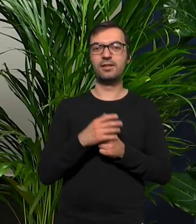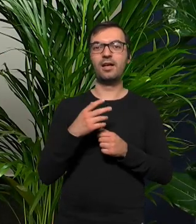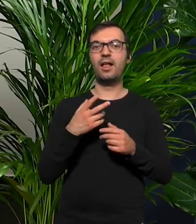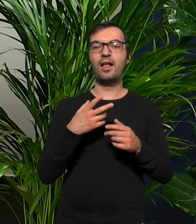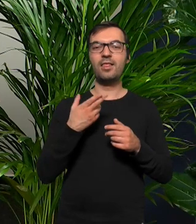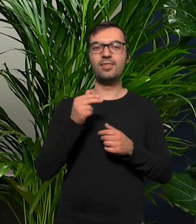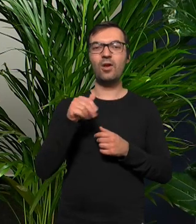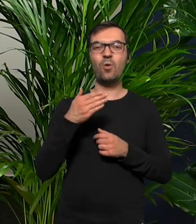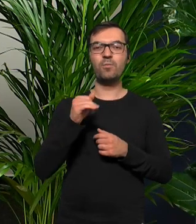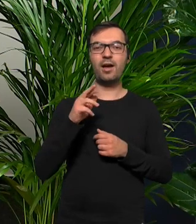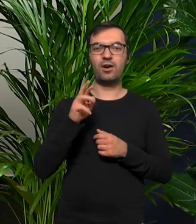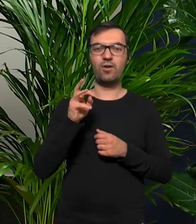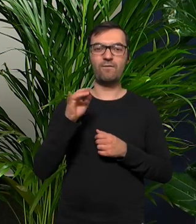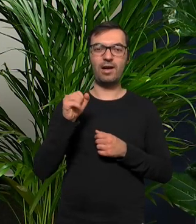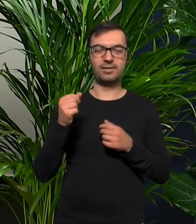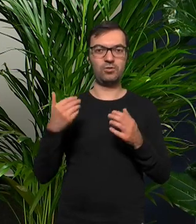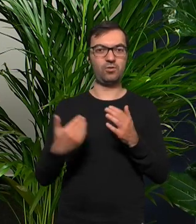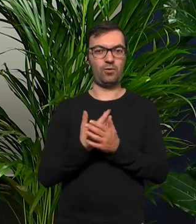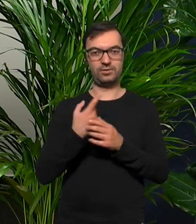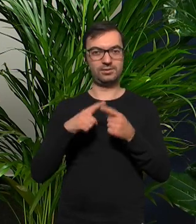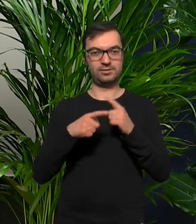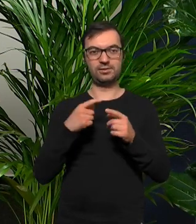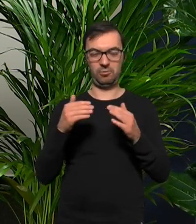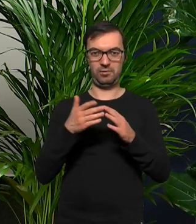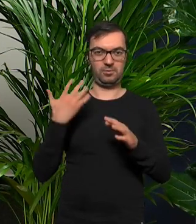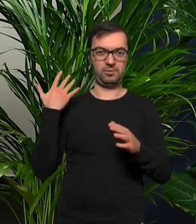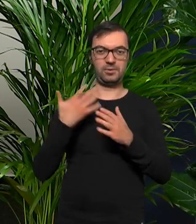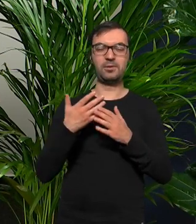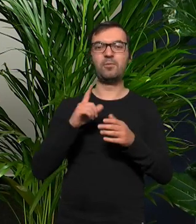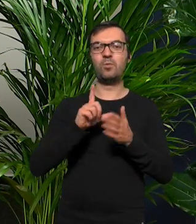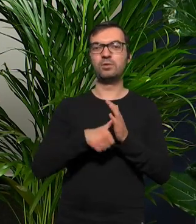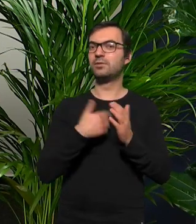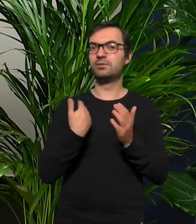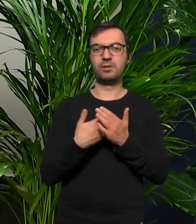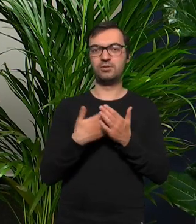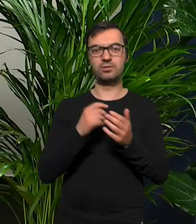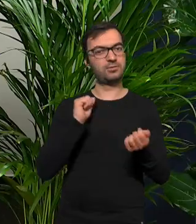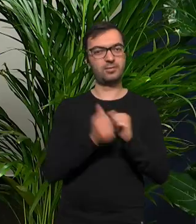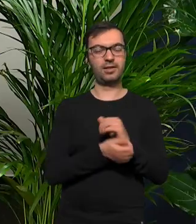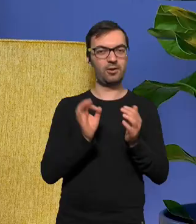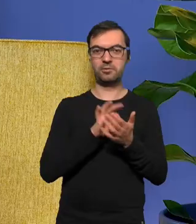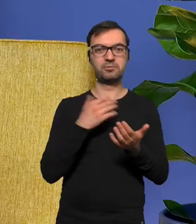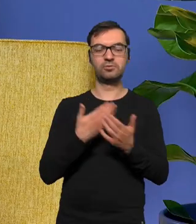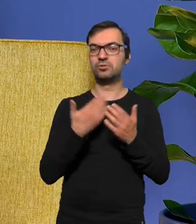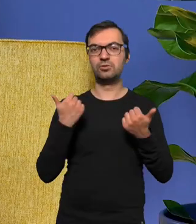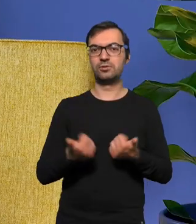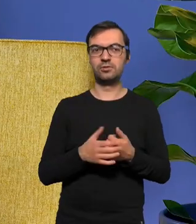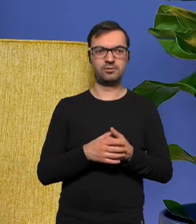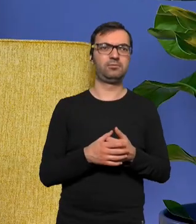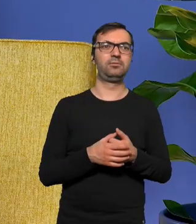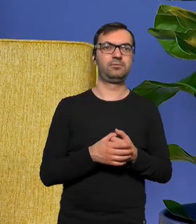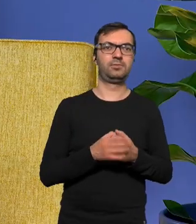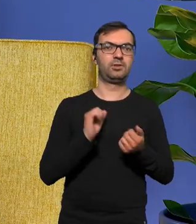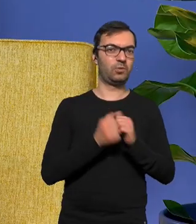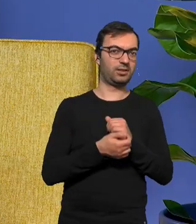nową jakością w muzyce króla szczególnie względem poprzednich płyt co spowodowało taką zmianę ale że to jest